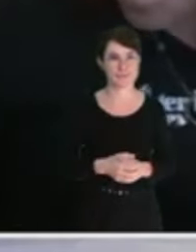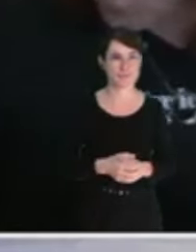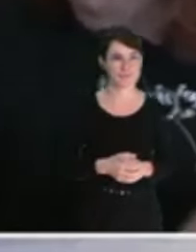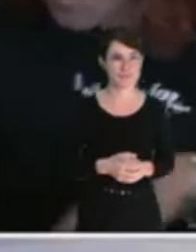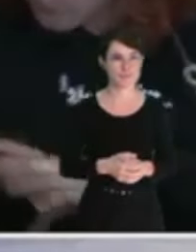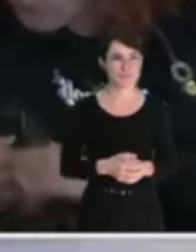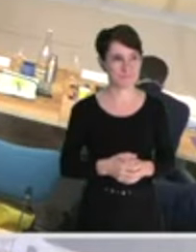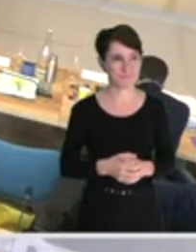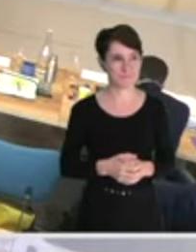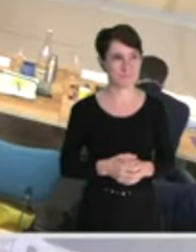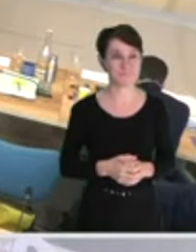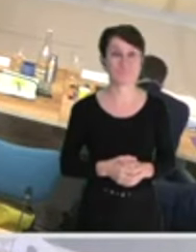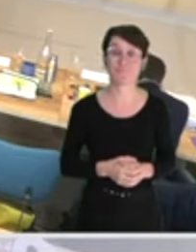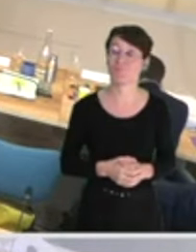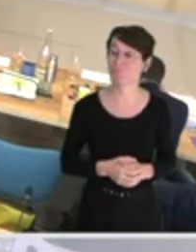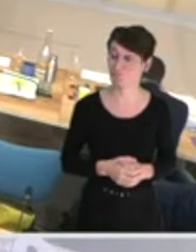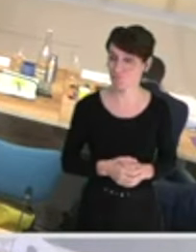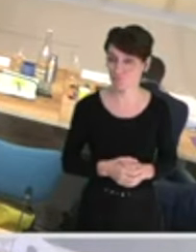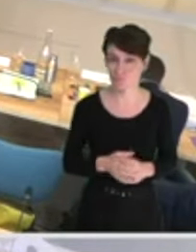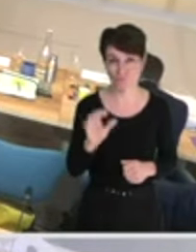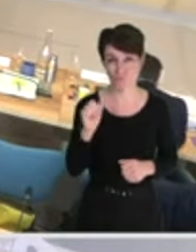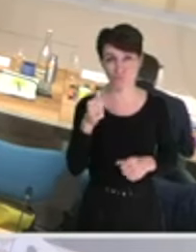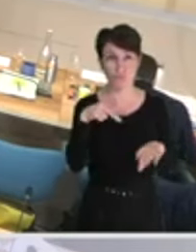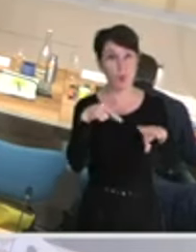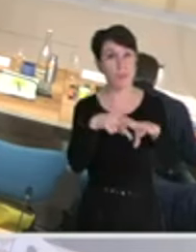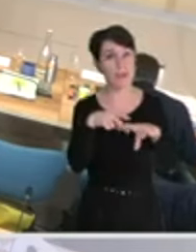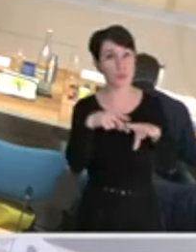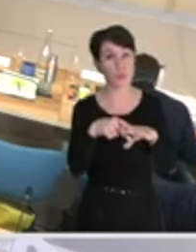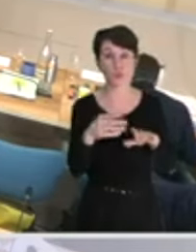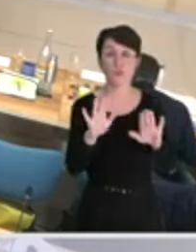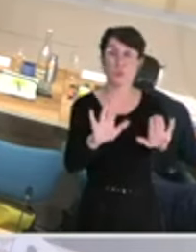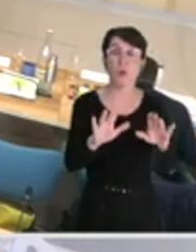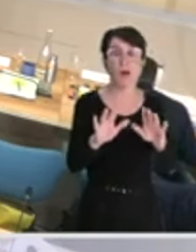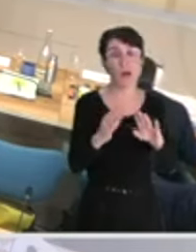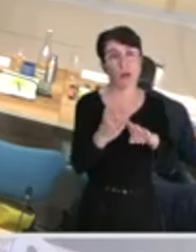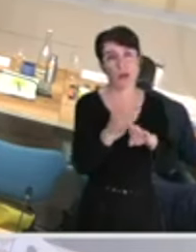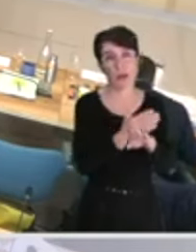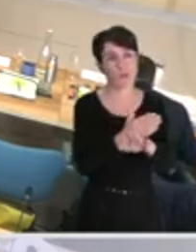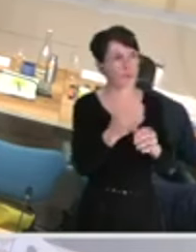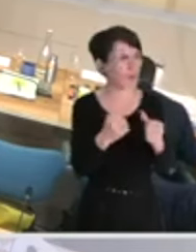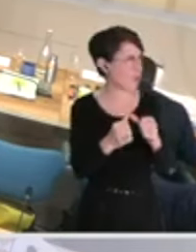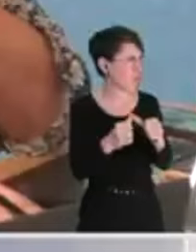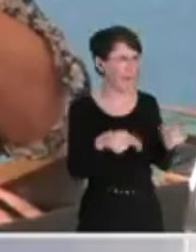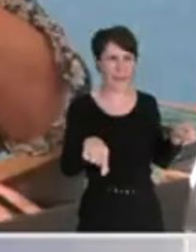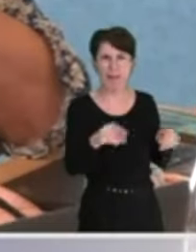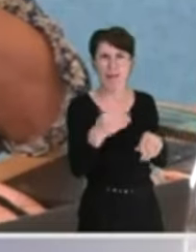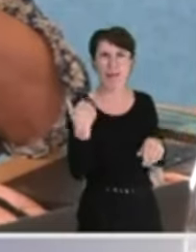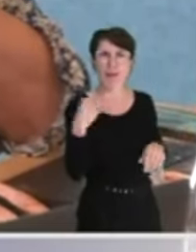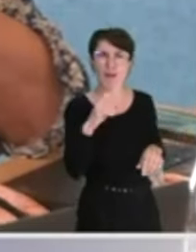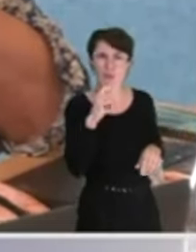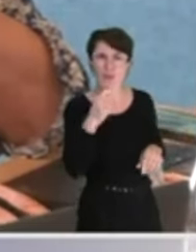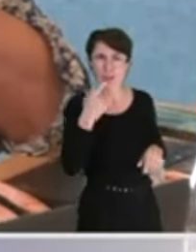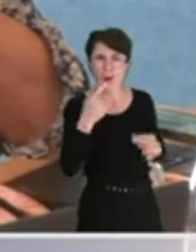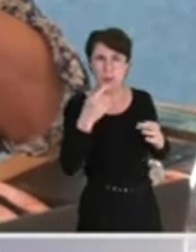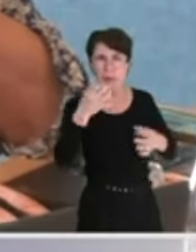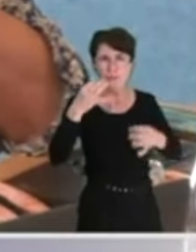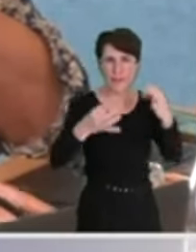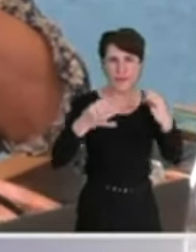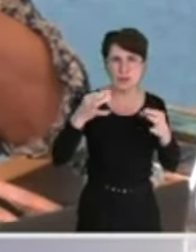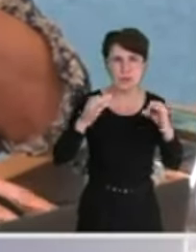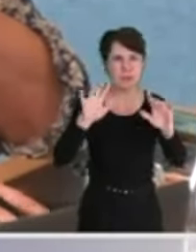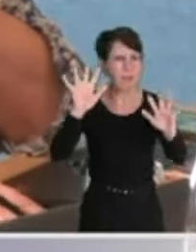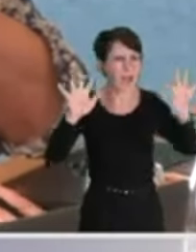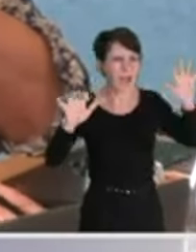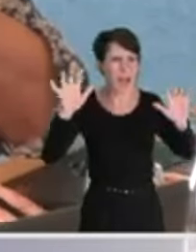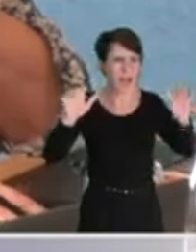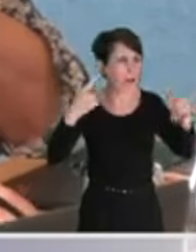Non, peut-être un petit préalable, M. le maire, je n pas tout entendu tout à l'heure parce que vous avez allusion à la justice et il y avait un brouhaha. Et